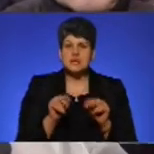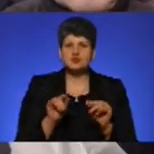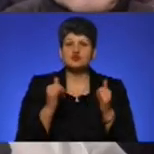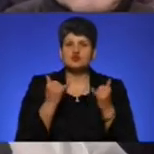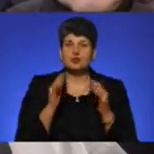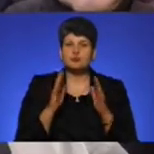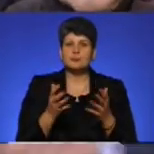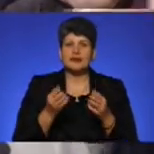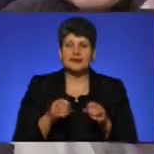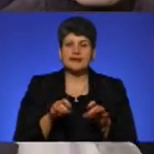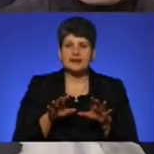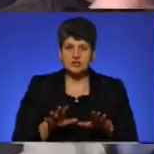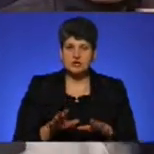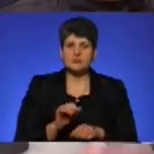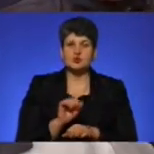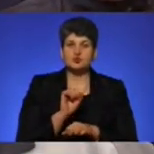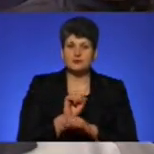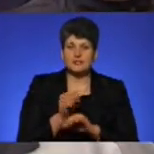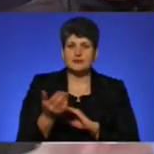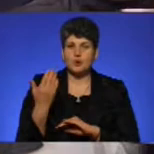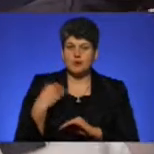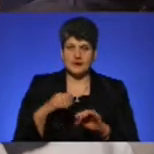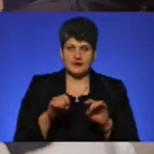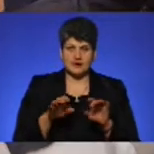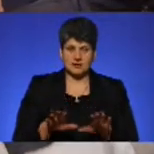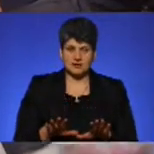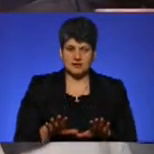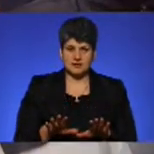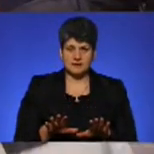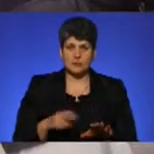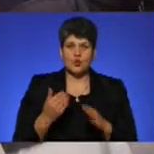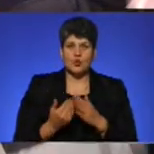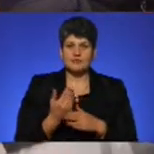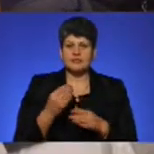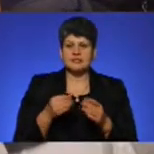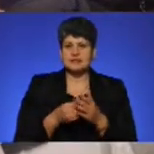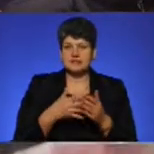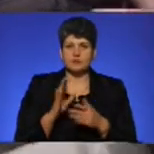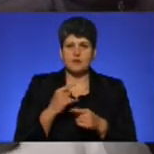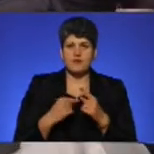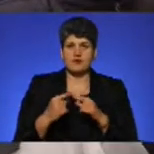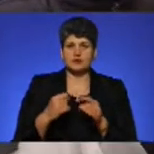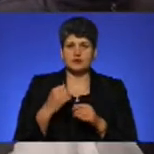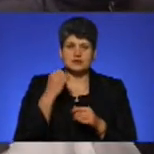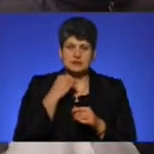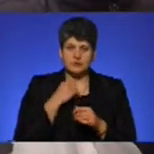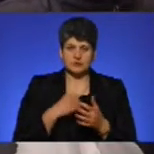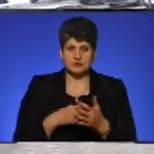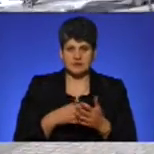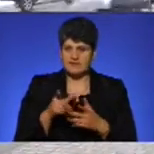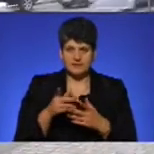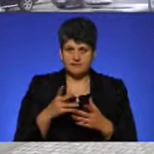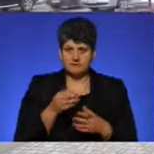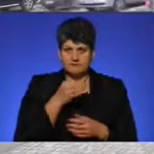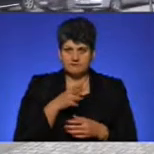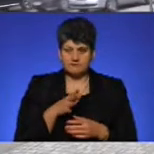прийнято рішення, призупинити попереднє рішення помови в тарифах. Буде вернено до старого тарифу. Вас це влаштовує? Влаштовує.